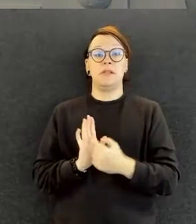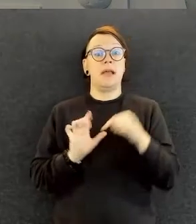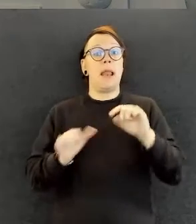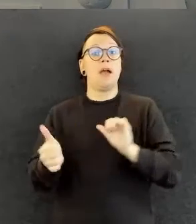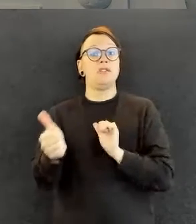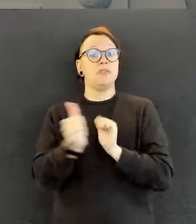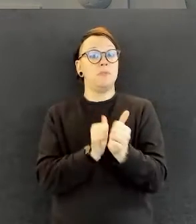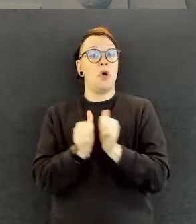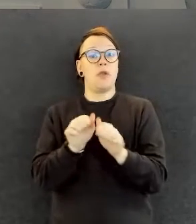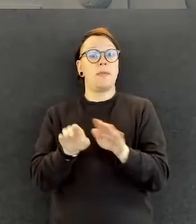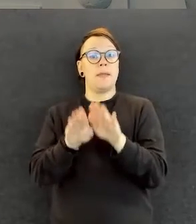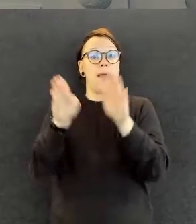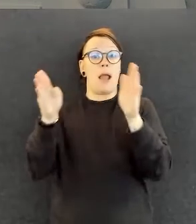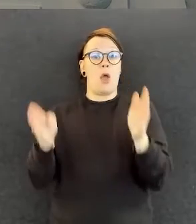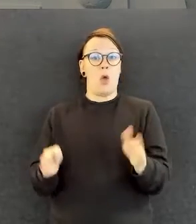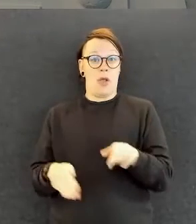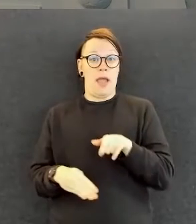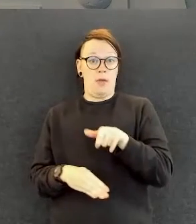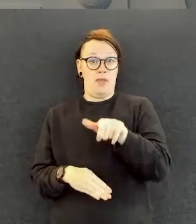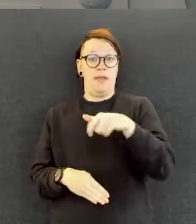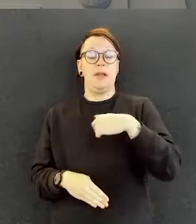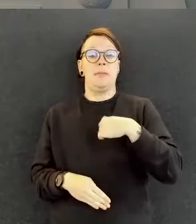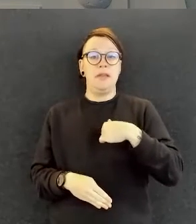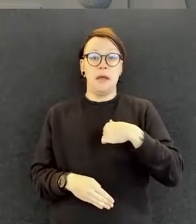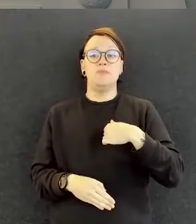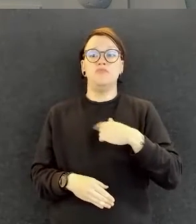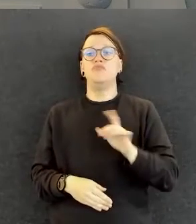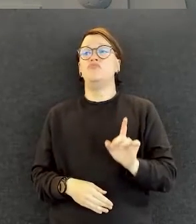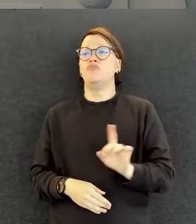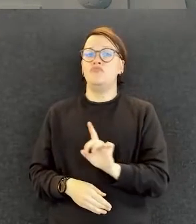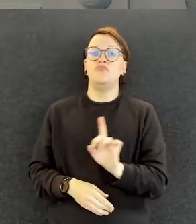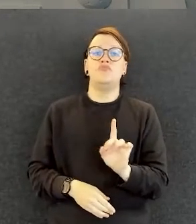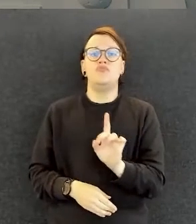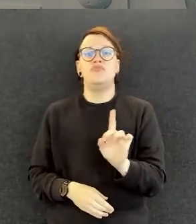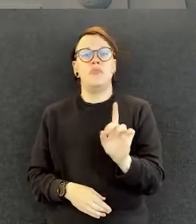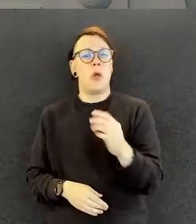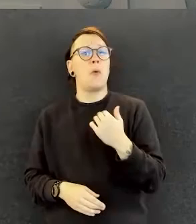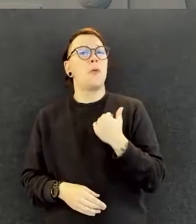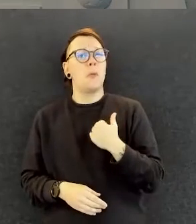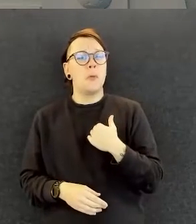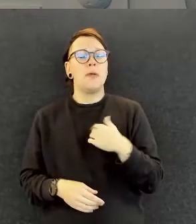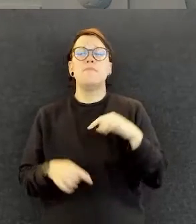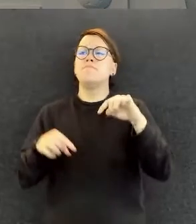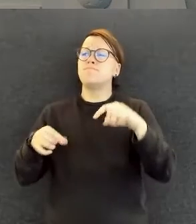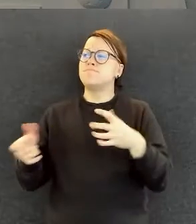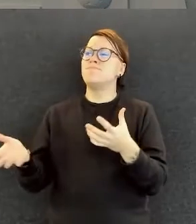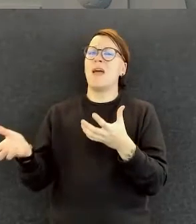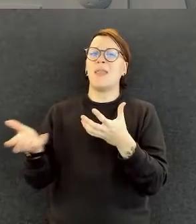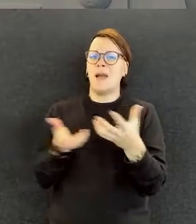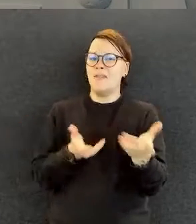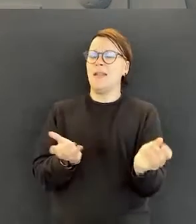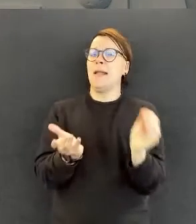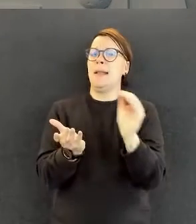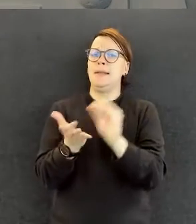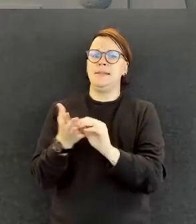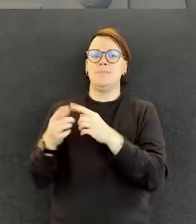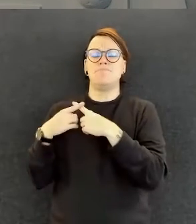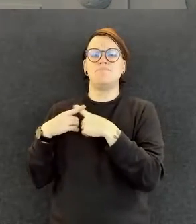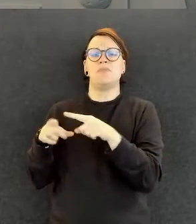sporttitalon käytävillä, niin ehkä täällä olisi enemmän vielä tilaa erilaisille ihmisille